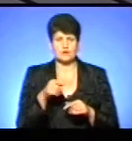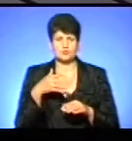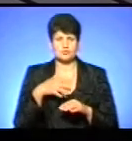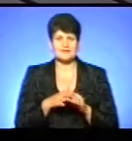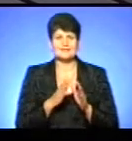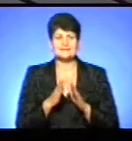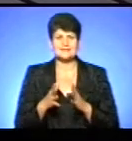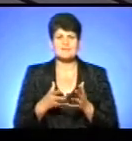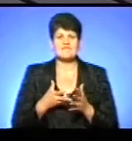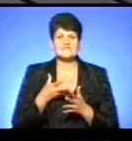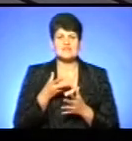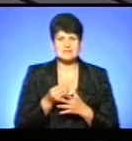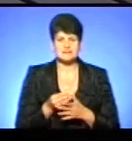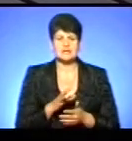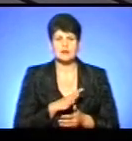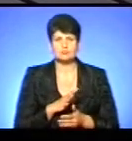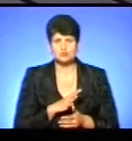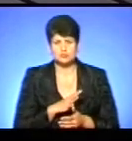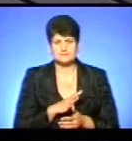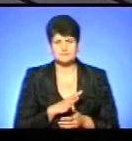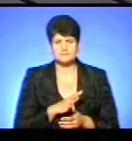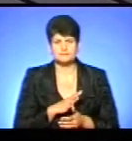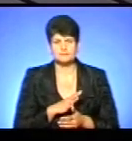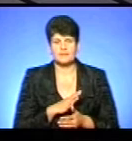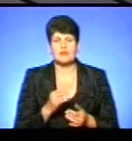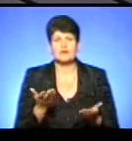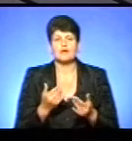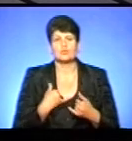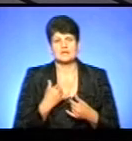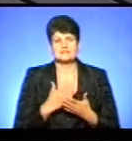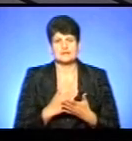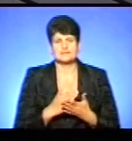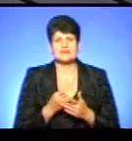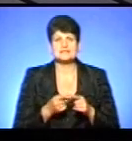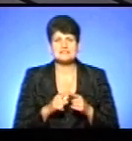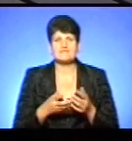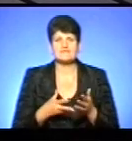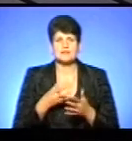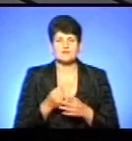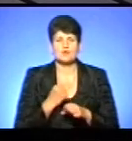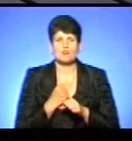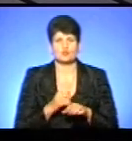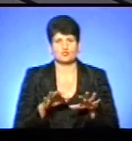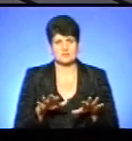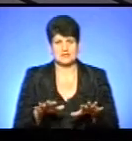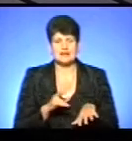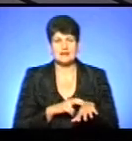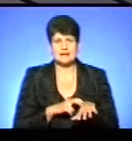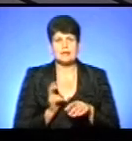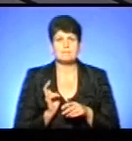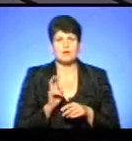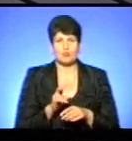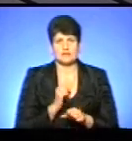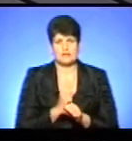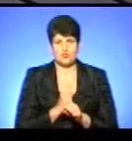система фінансування, яка була, принаймні, яка в нас є зараз. Це фінансування робочого місця. Лікар, який приходив на